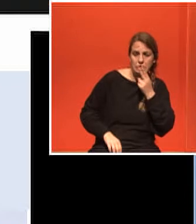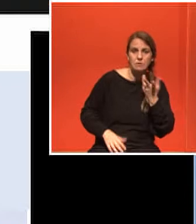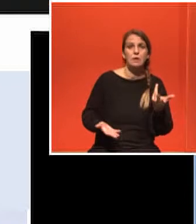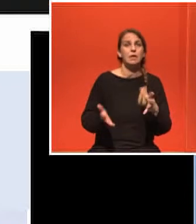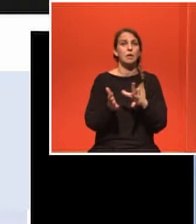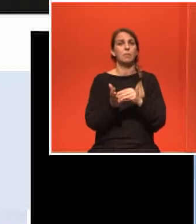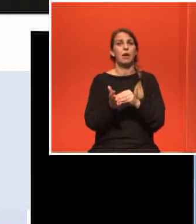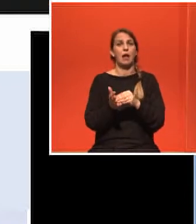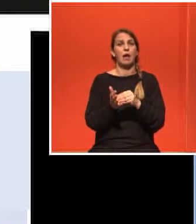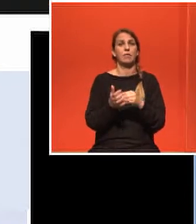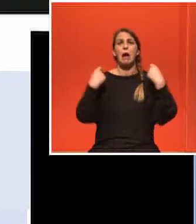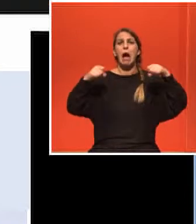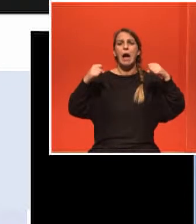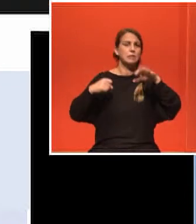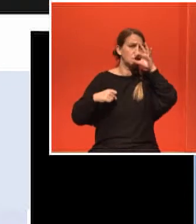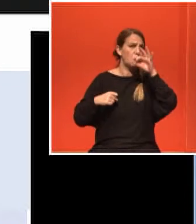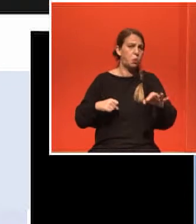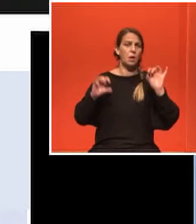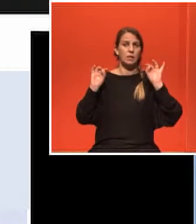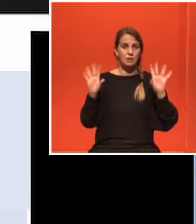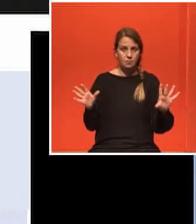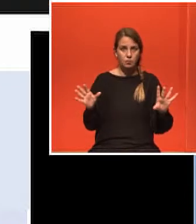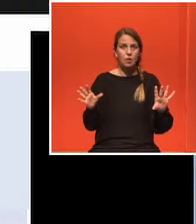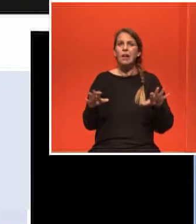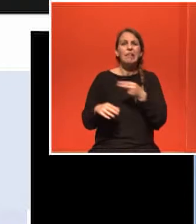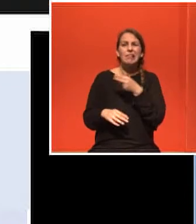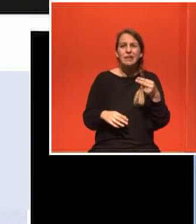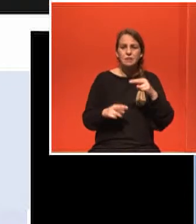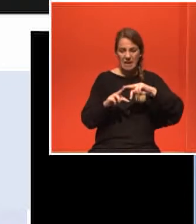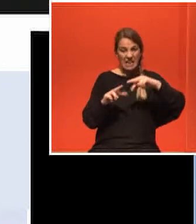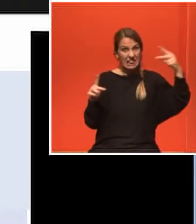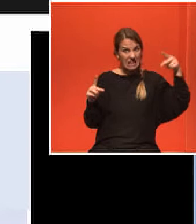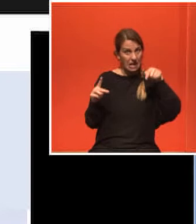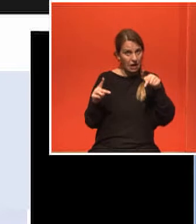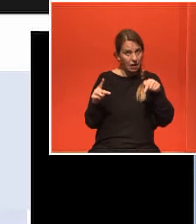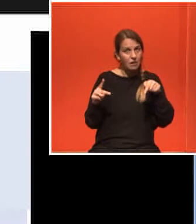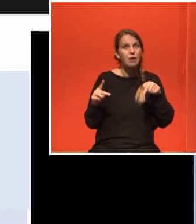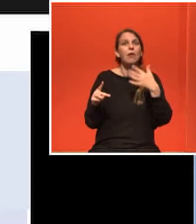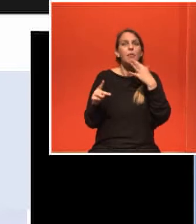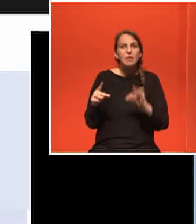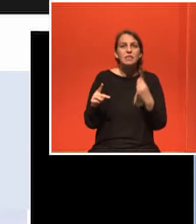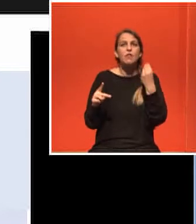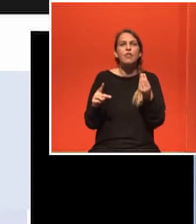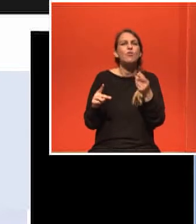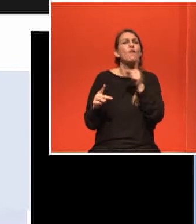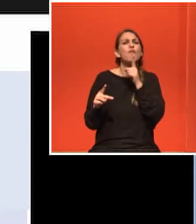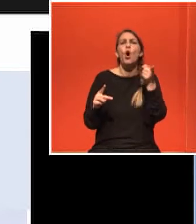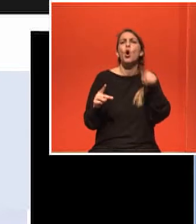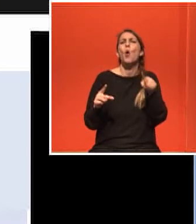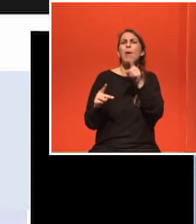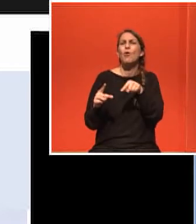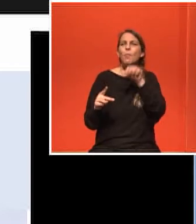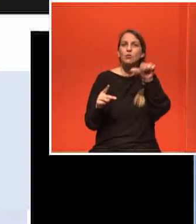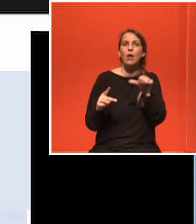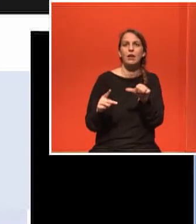δεν έχεις ψυχή δραστηριότητα επιβάλλεις στο γενετικό σου υλικό σημεία στήξης που αλλάζουν τον